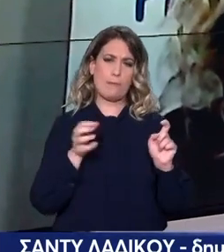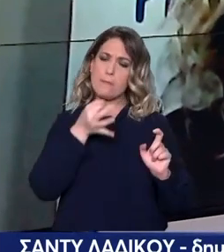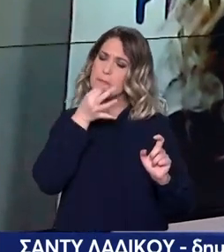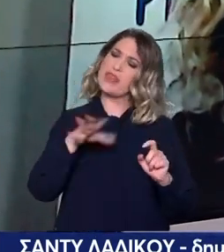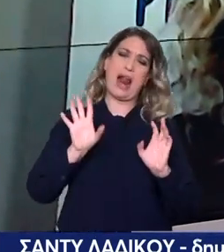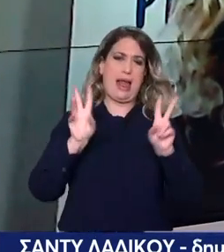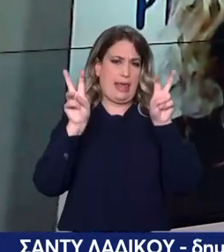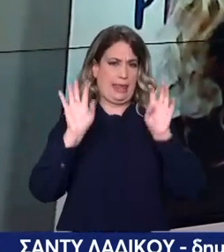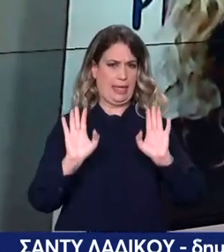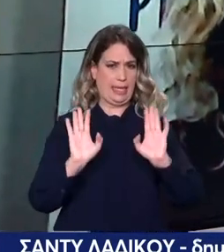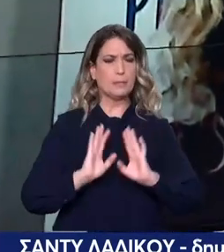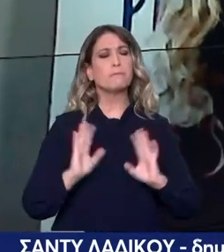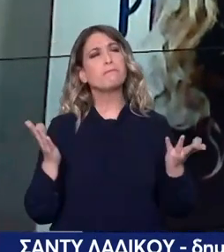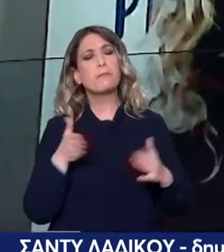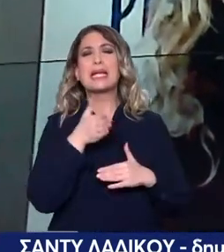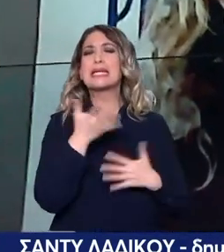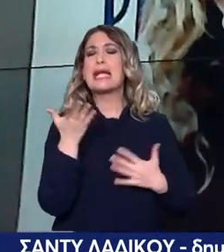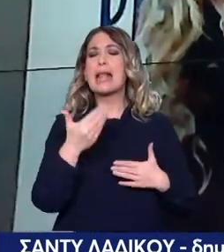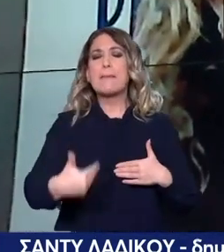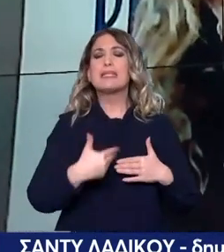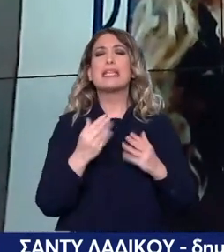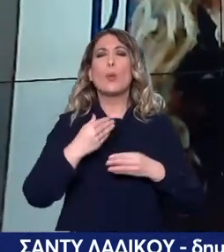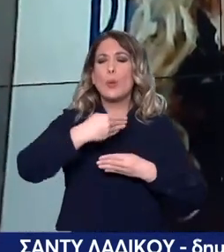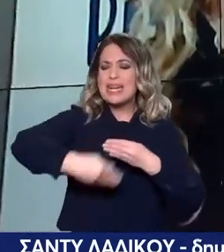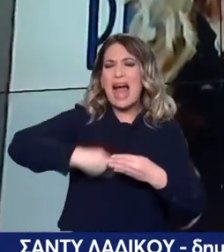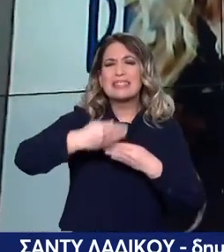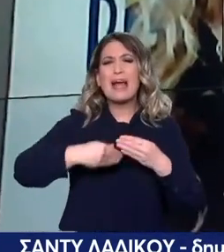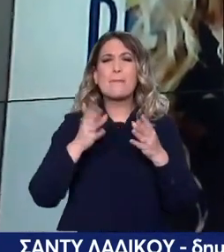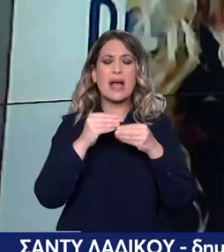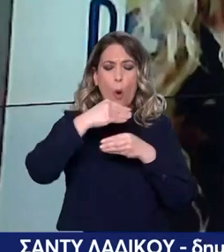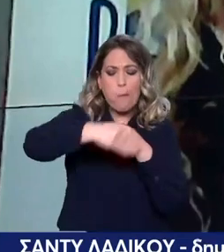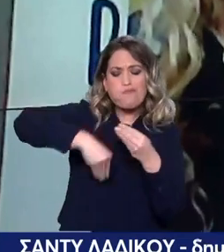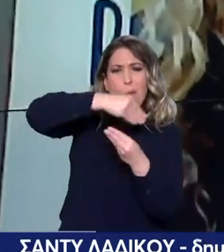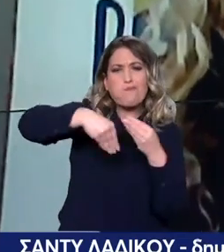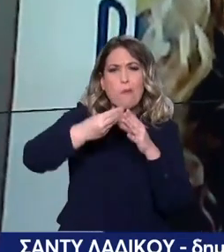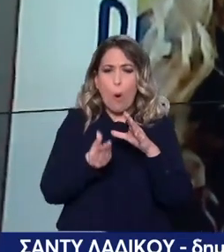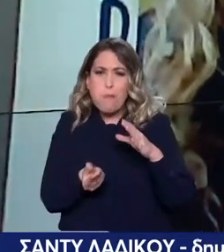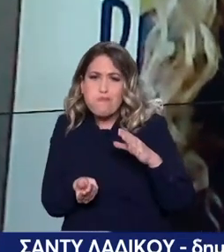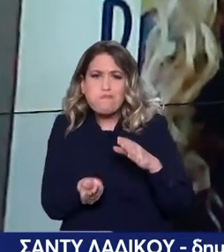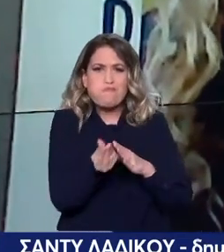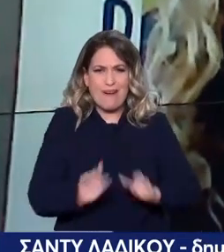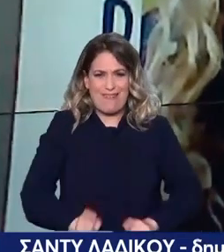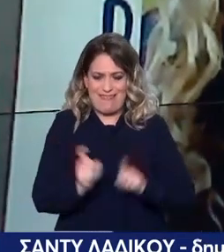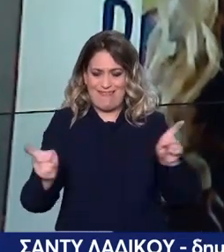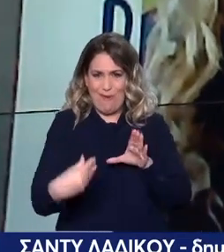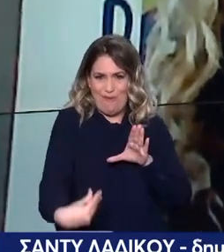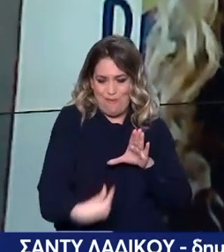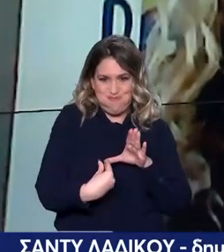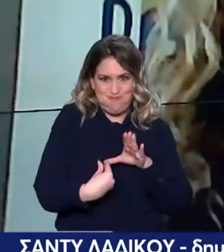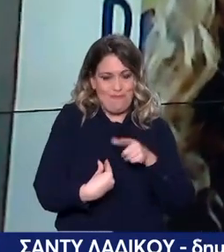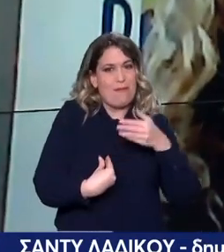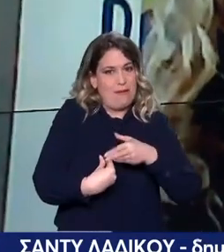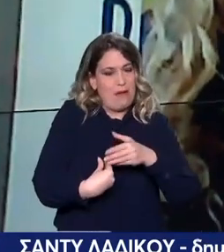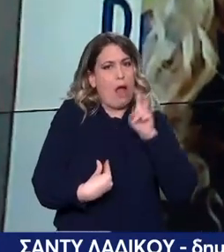υλικό είναι κάτι σαν μια γάζα ή ένα ταμπών που ξεχνιέται μέσα στο σώμα της